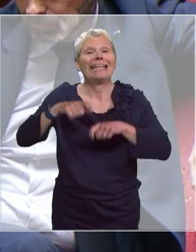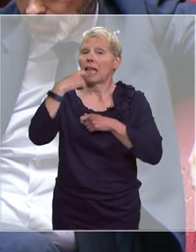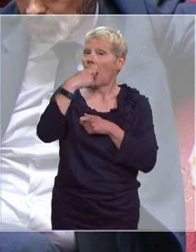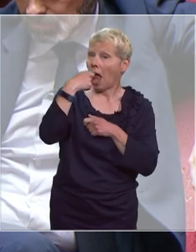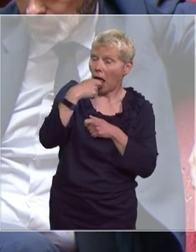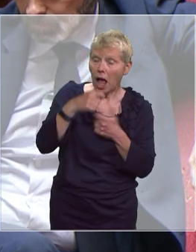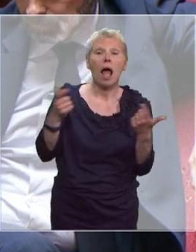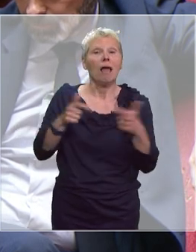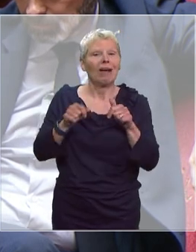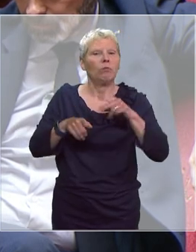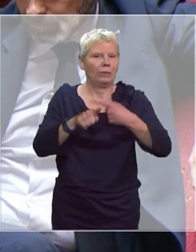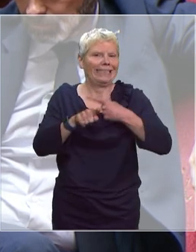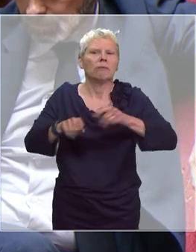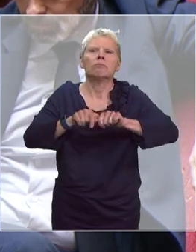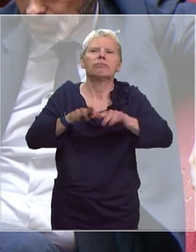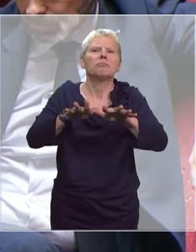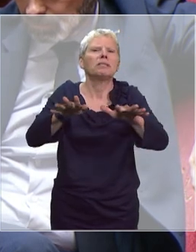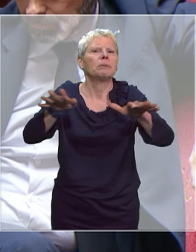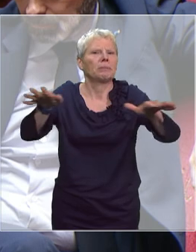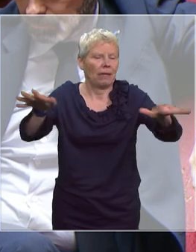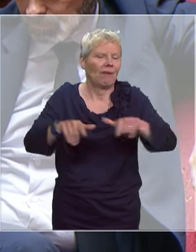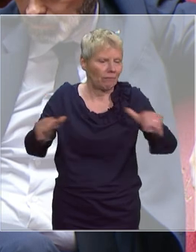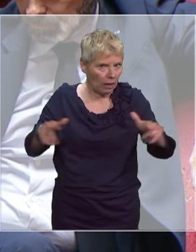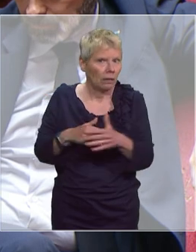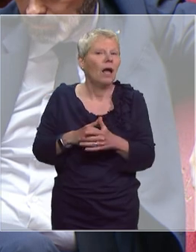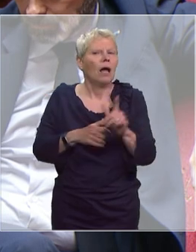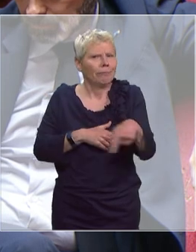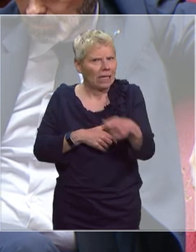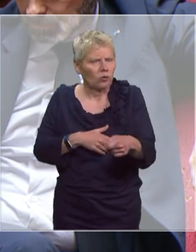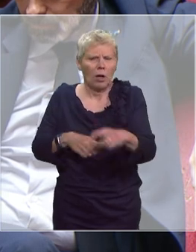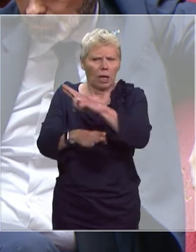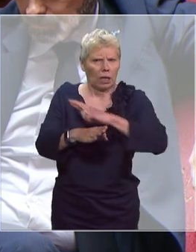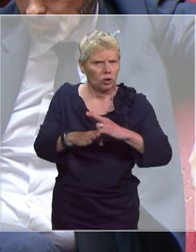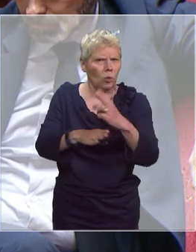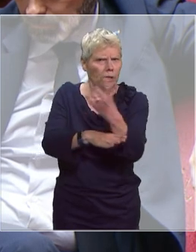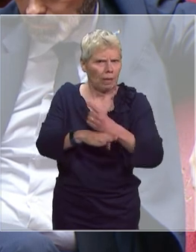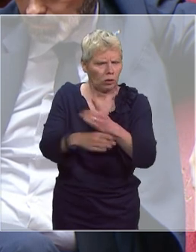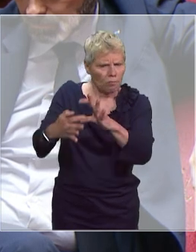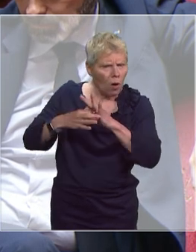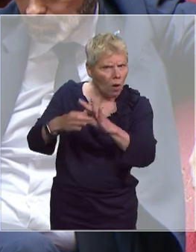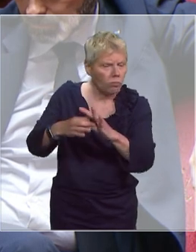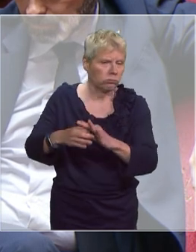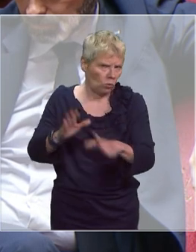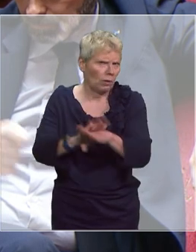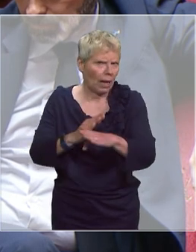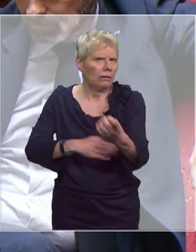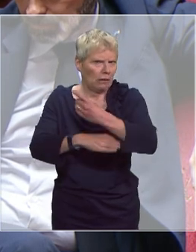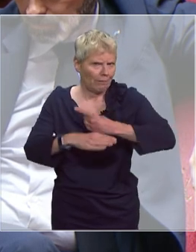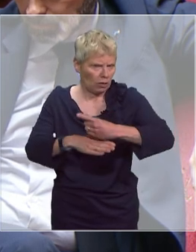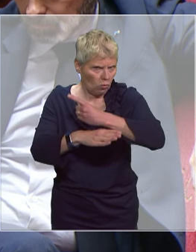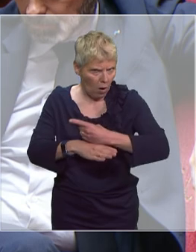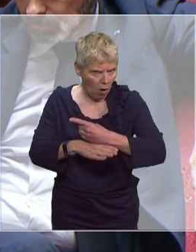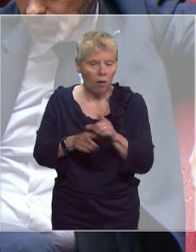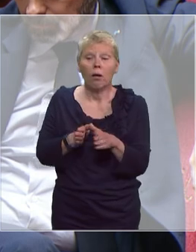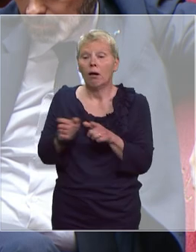progressivement déployé sur le territoire, évidemment, à nouveau en lien avec les collectivités territoriales. au premier lieu les départements qui feront appel à